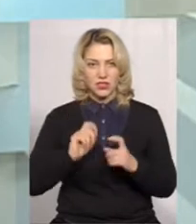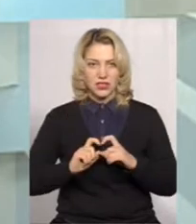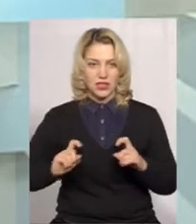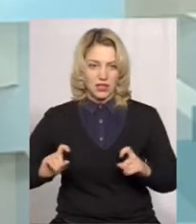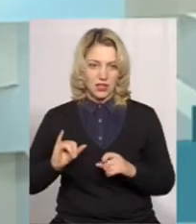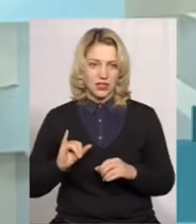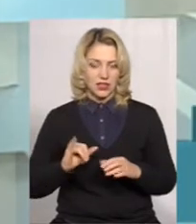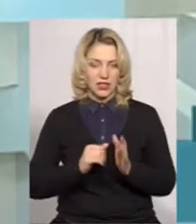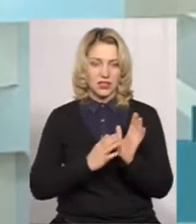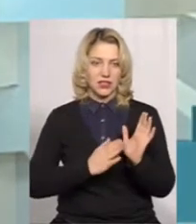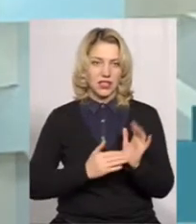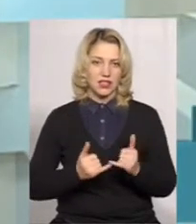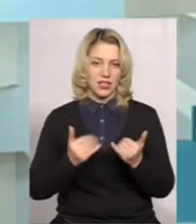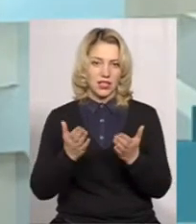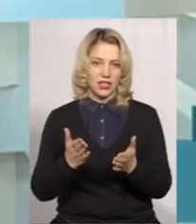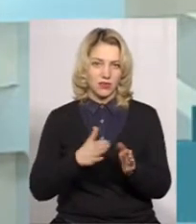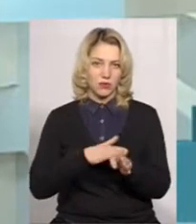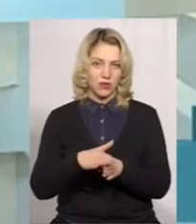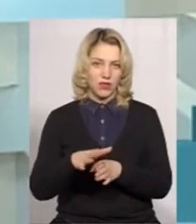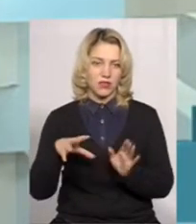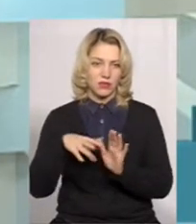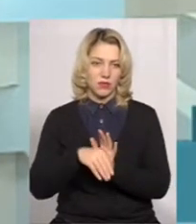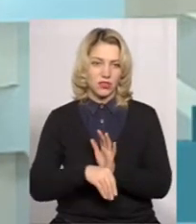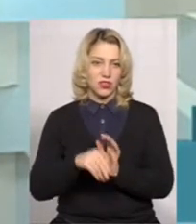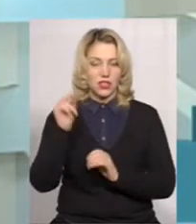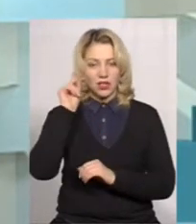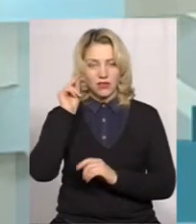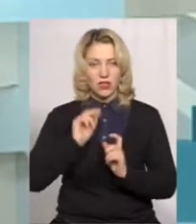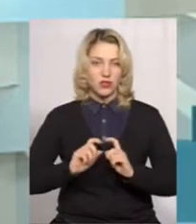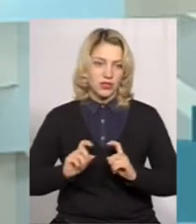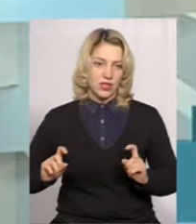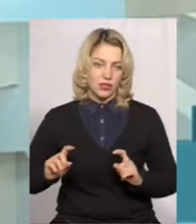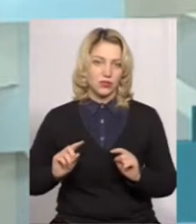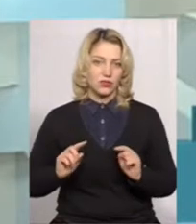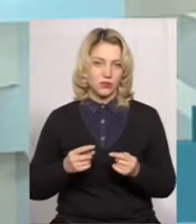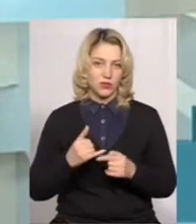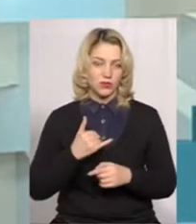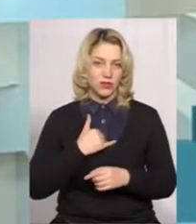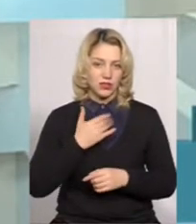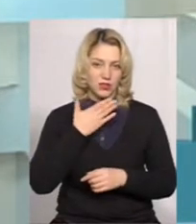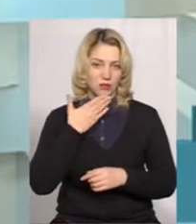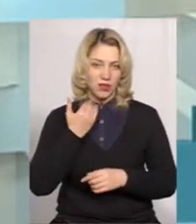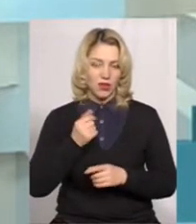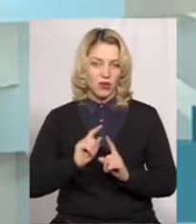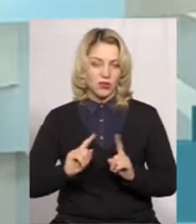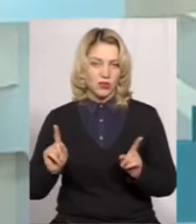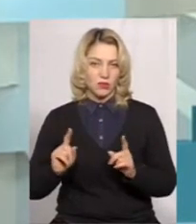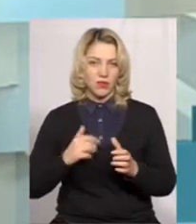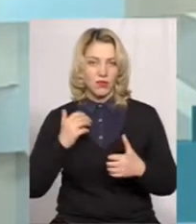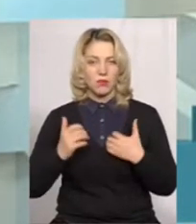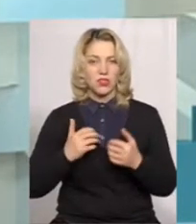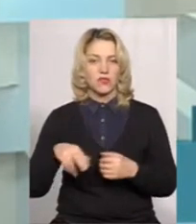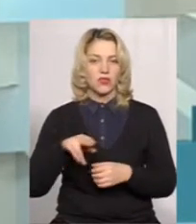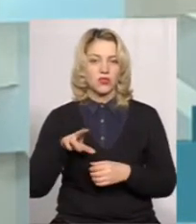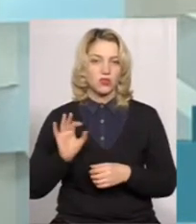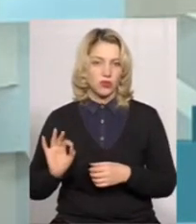і реєстрація для них відбувається в межах навчального закладу. Тому у нас немає особливих переживань